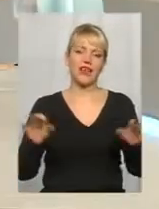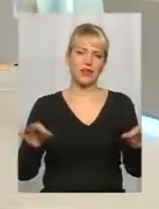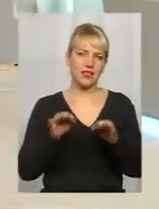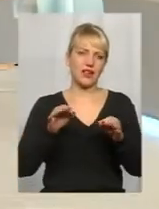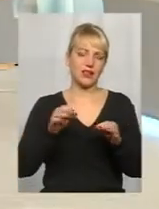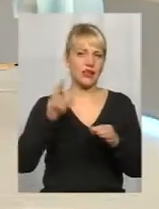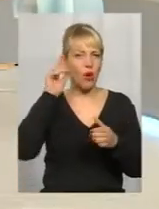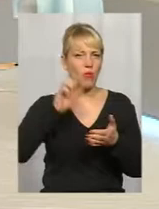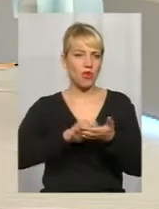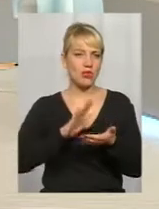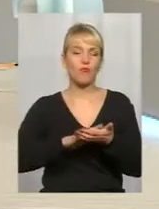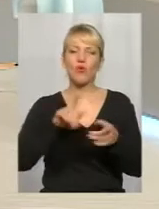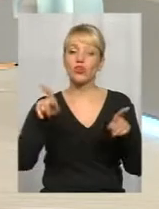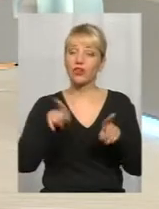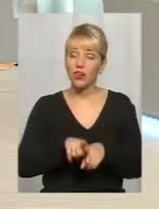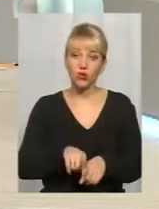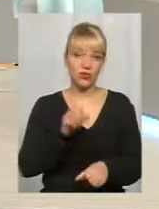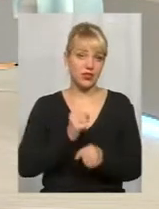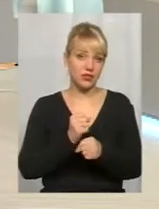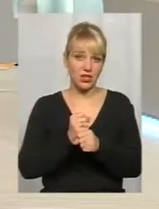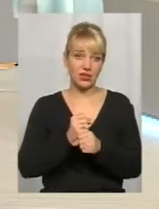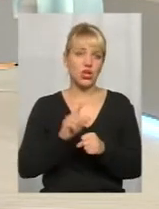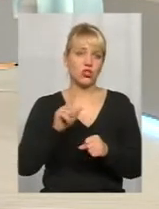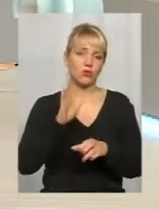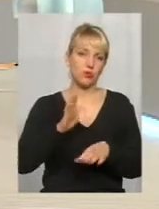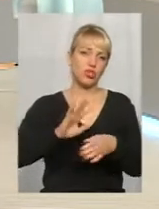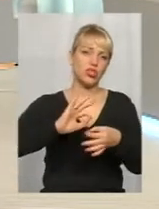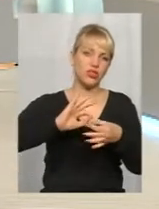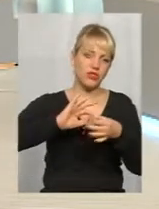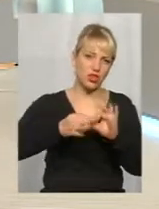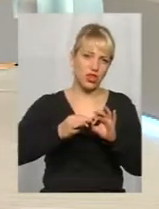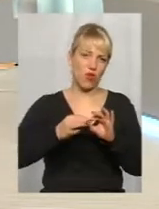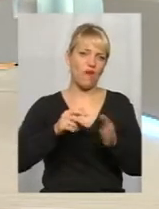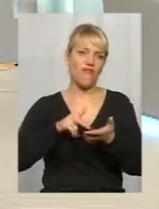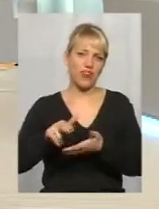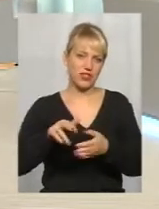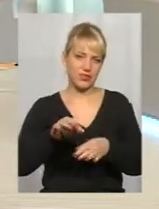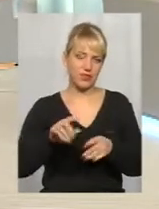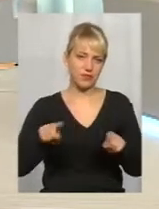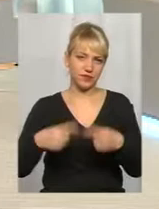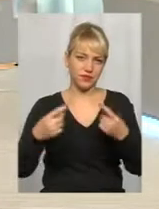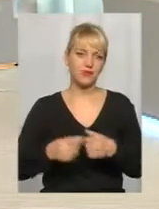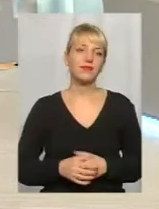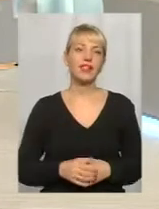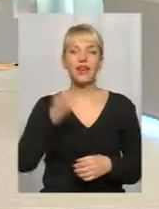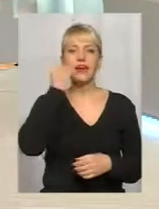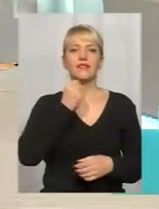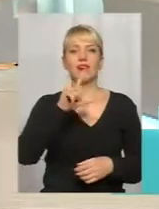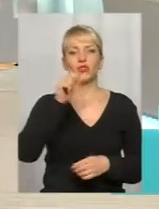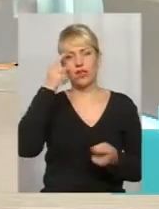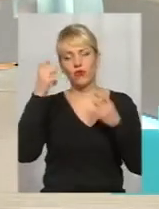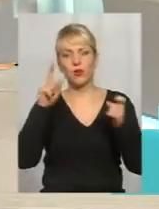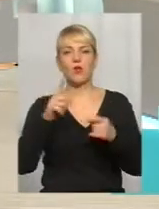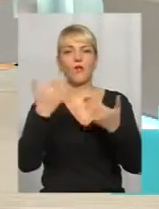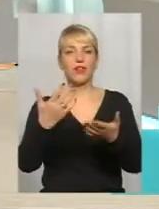натворить такого, и сказать, чего вы, потом будет очень сложно выйти. Дякую велике вам за информацию, которую сьогодні вы нам